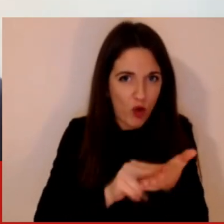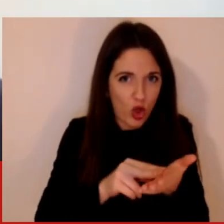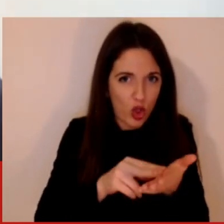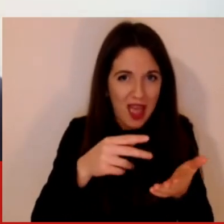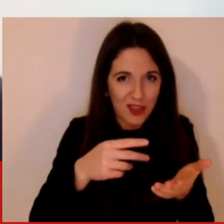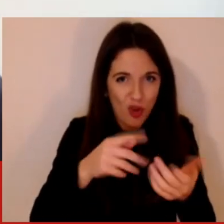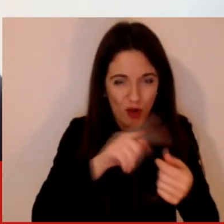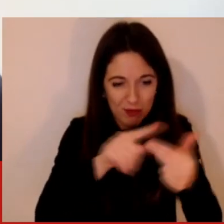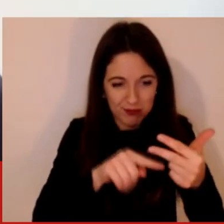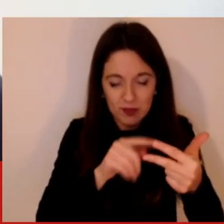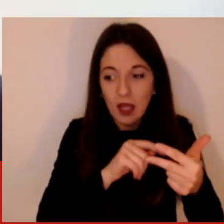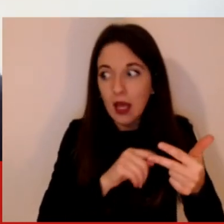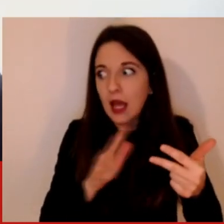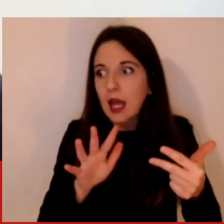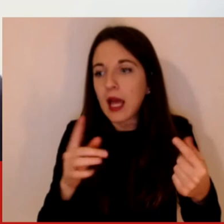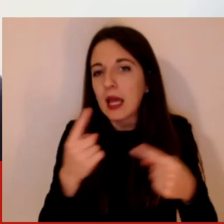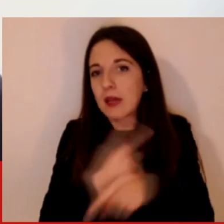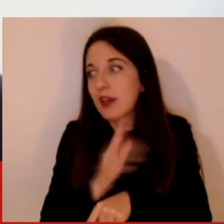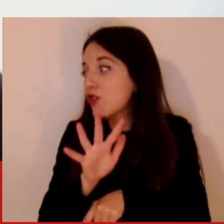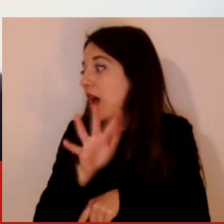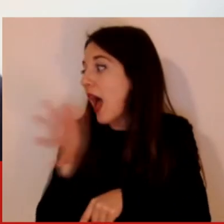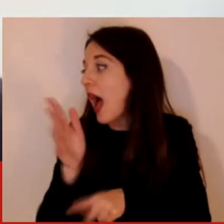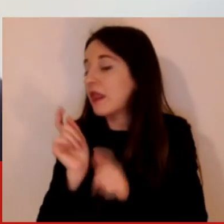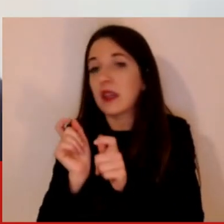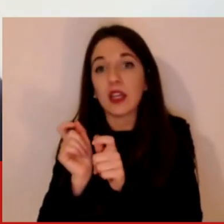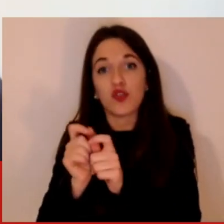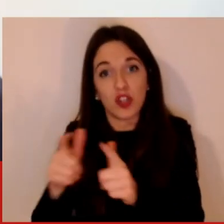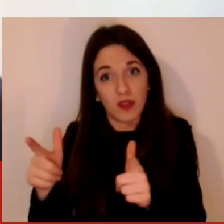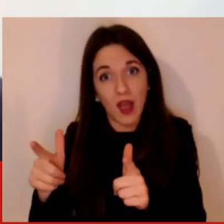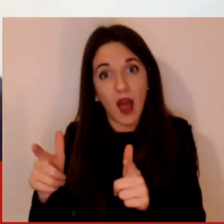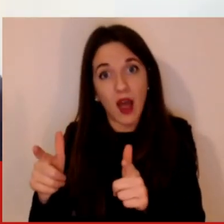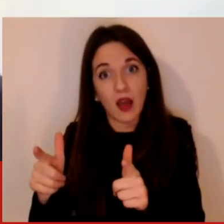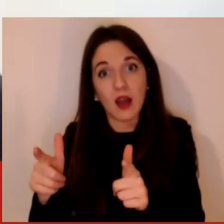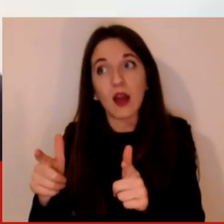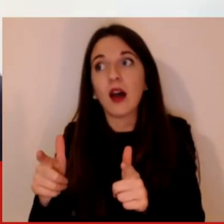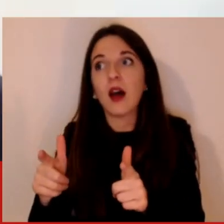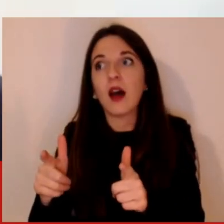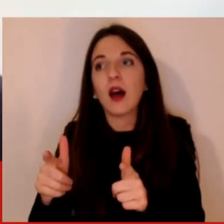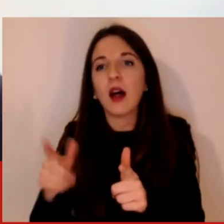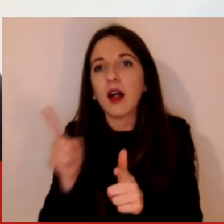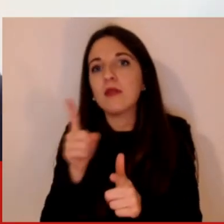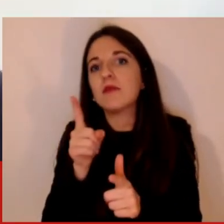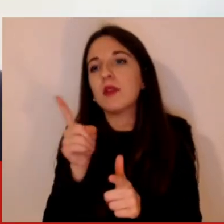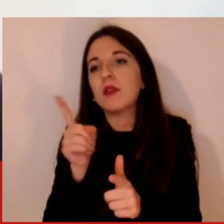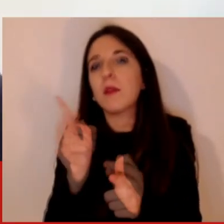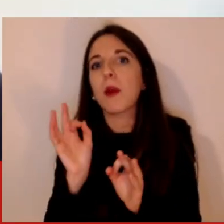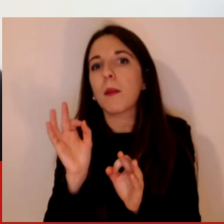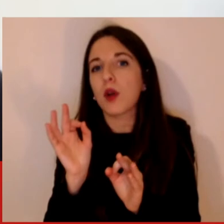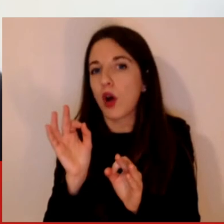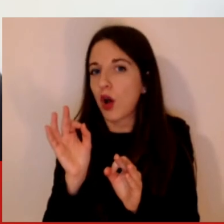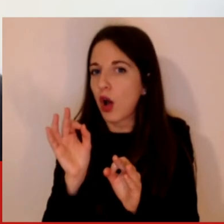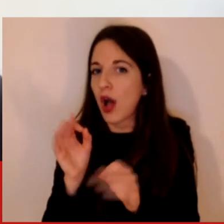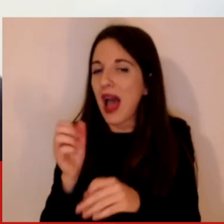hanno battuto molto il tamburo, il tantam, per esempio delle app per